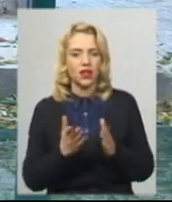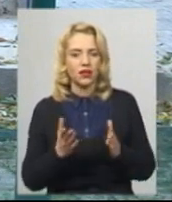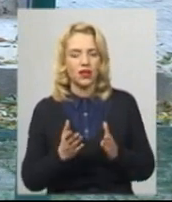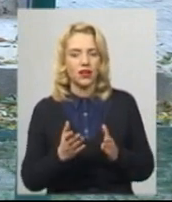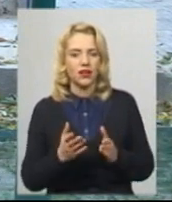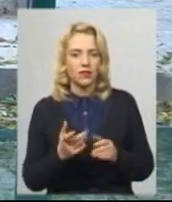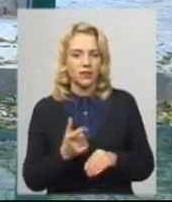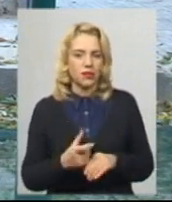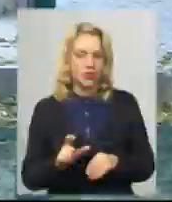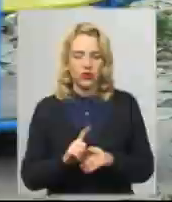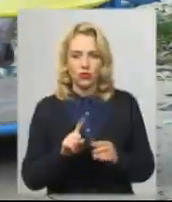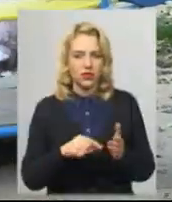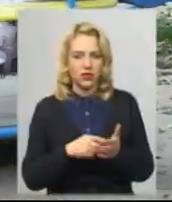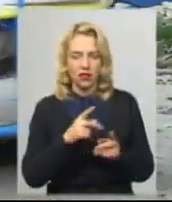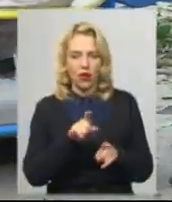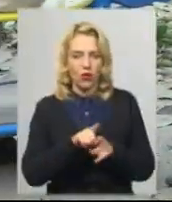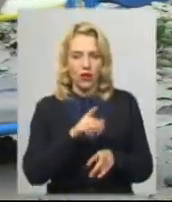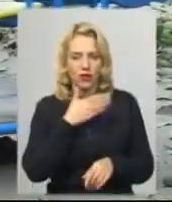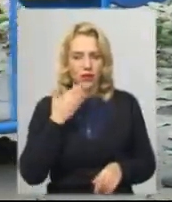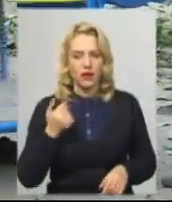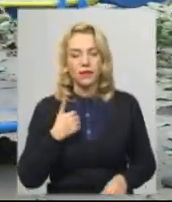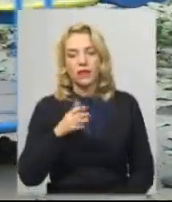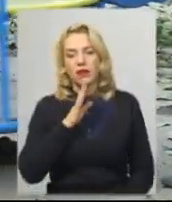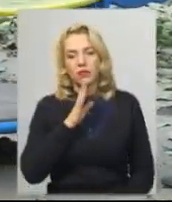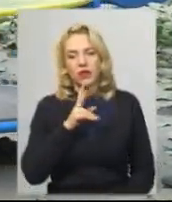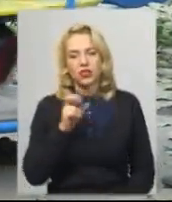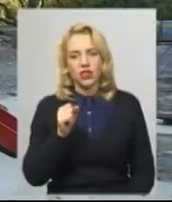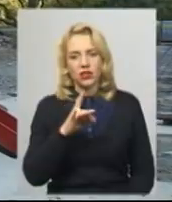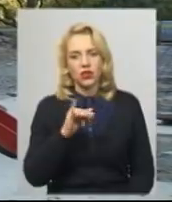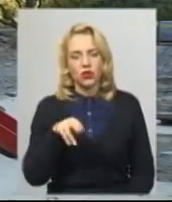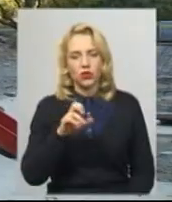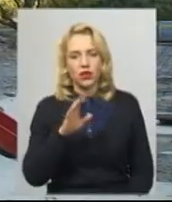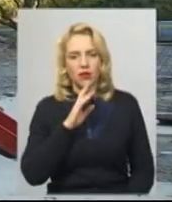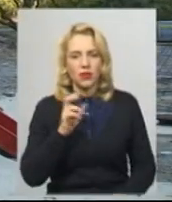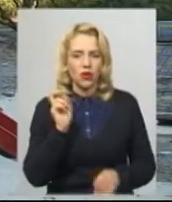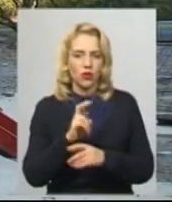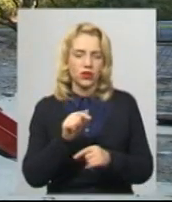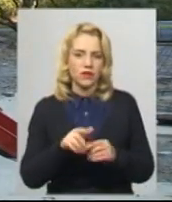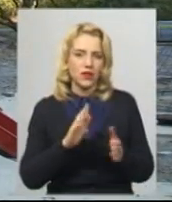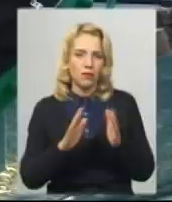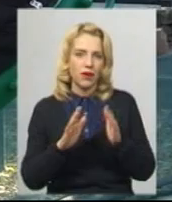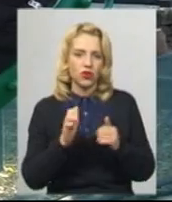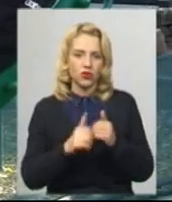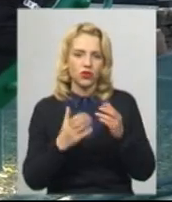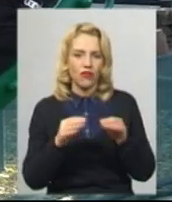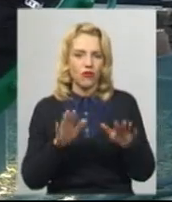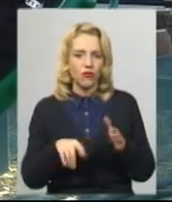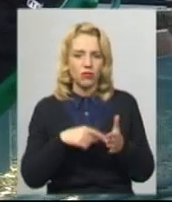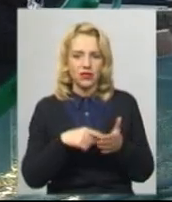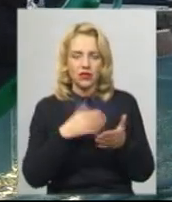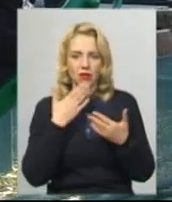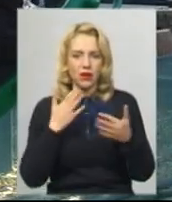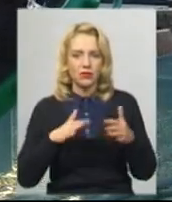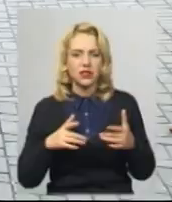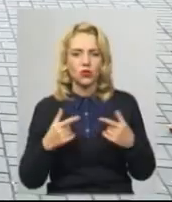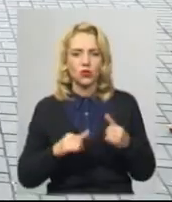переважно в місті не використовували. Хмельничанка Тетяна Руда на прогулянку в парк Шевченка приходить майже щодня. У місті, каже, недостатньо місць, куди можна прийти з